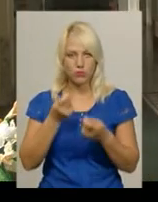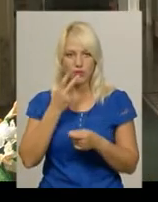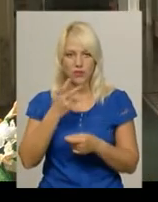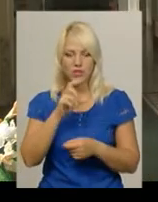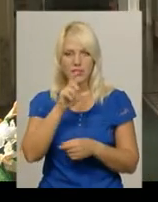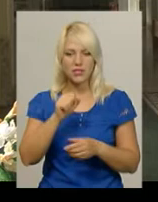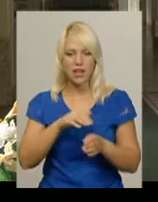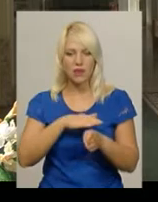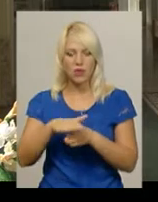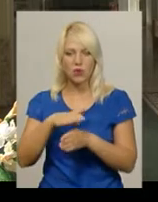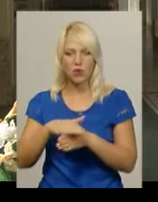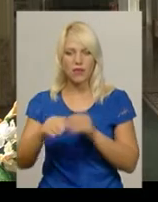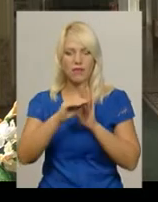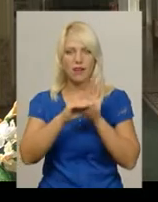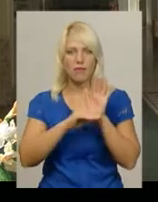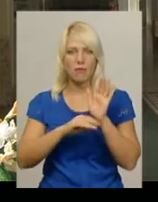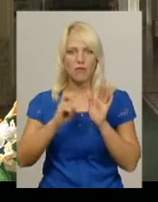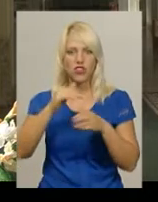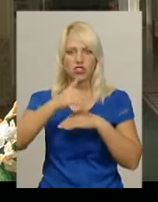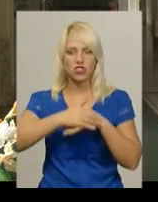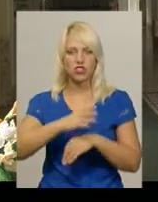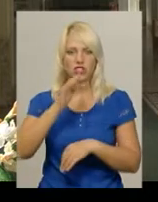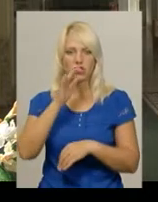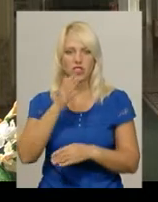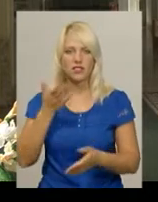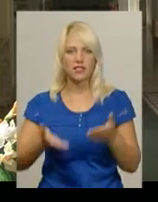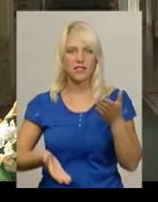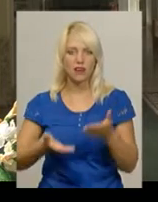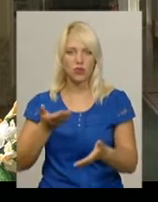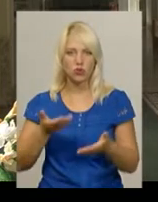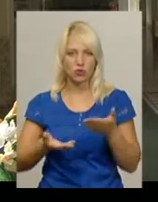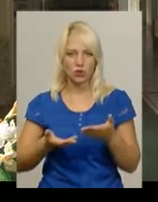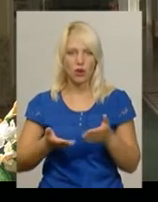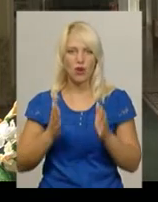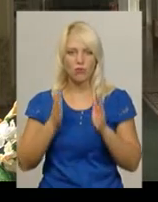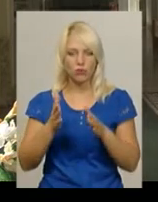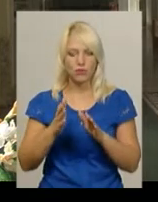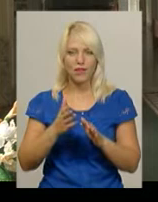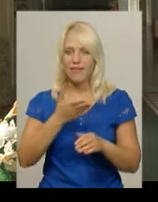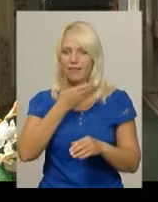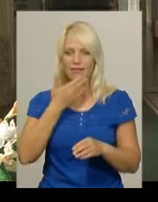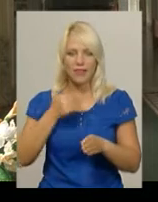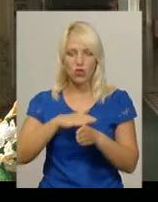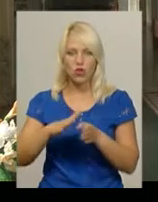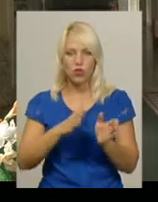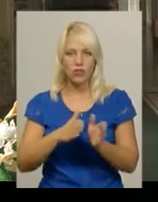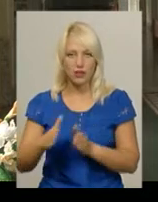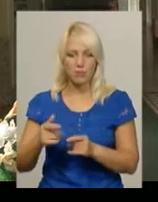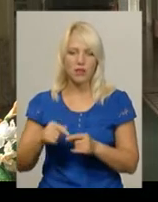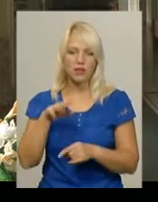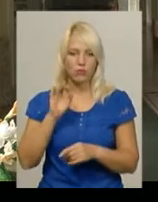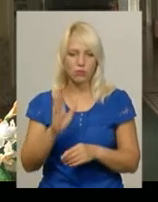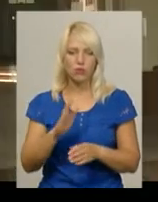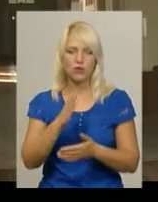дотриманням графіків в вечірній час. І якщо буде їхне дотримання, то ми будемо складати акти,